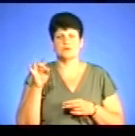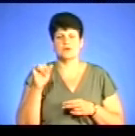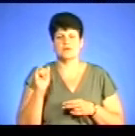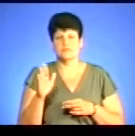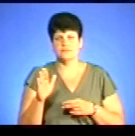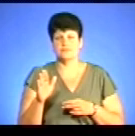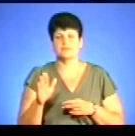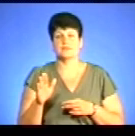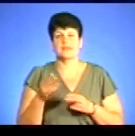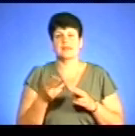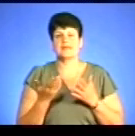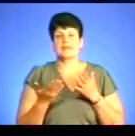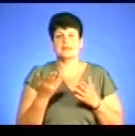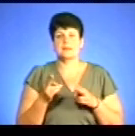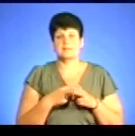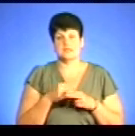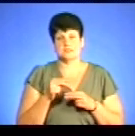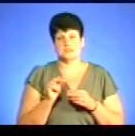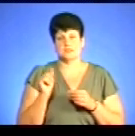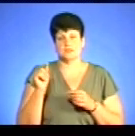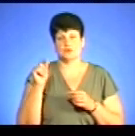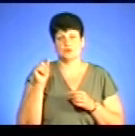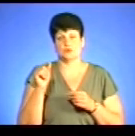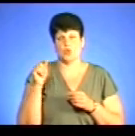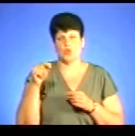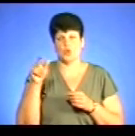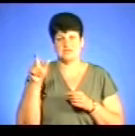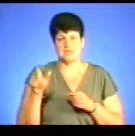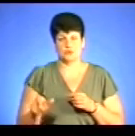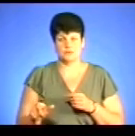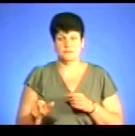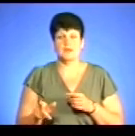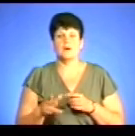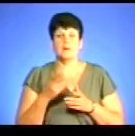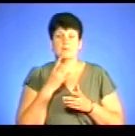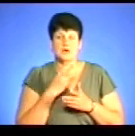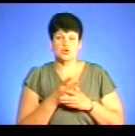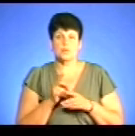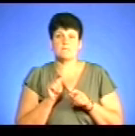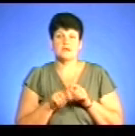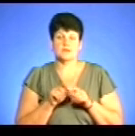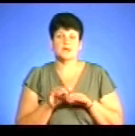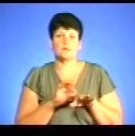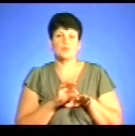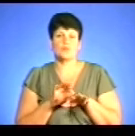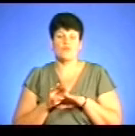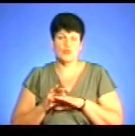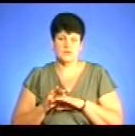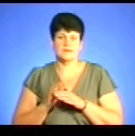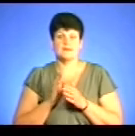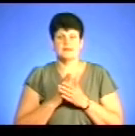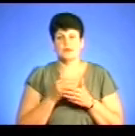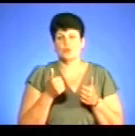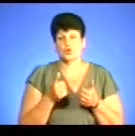горілки, який без дозаторів, так, пластикових. Ну, власне, бачимо, що перевірки ведуться, є і